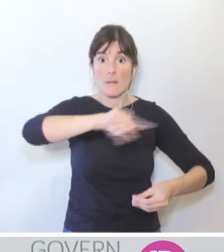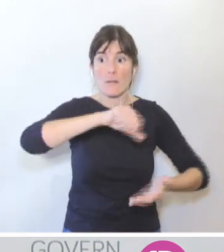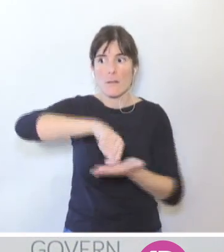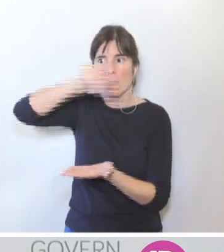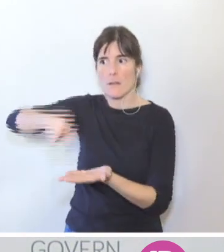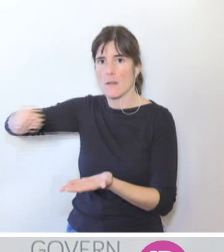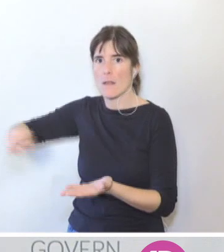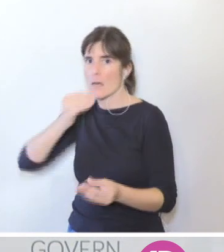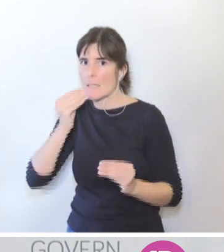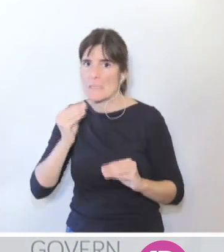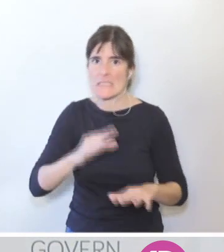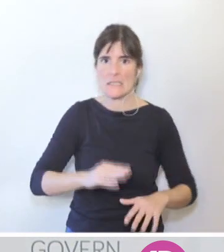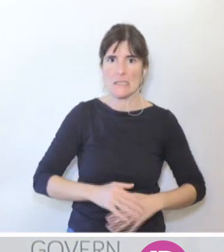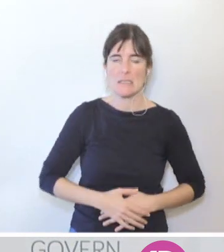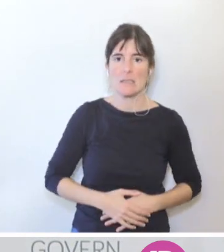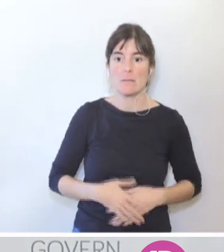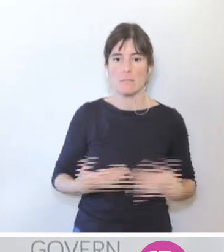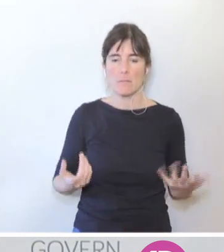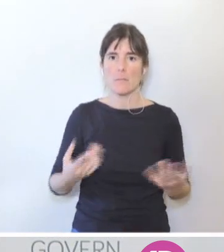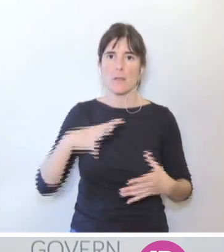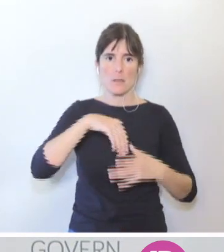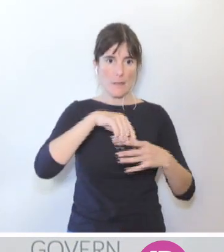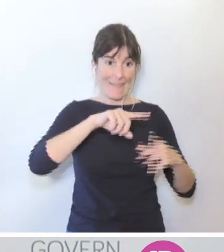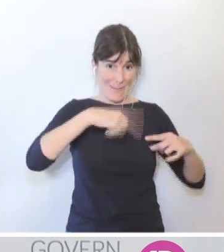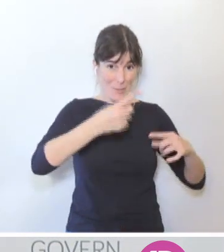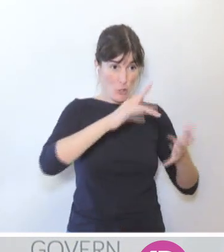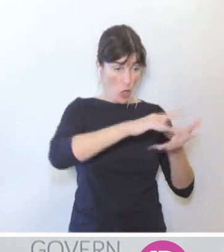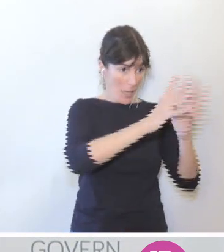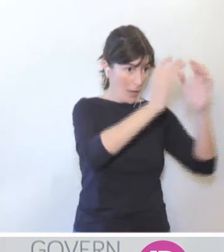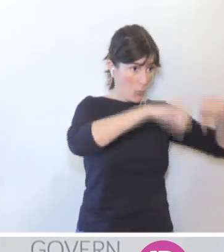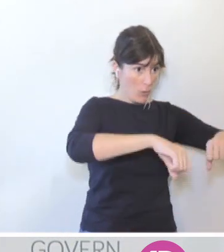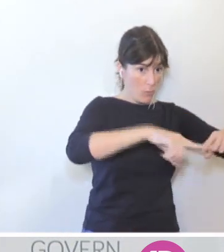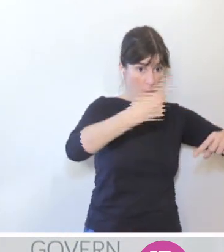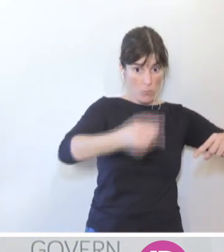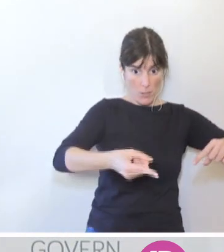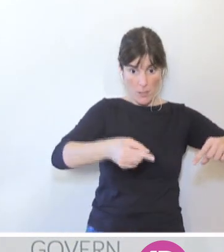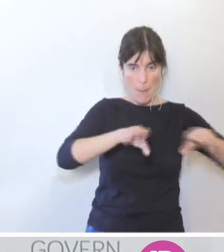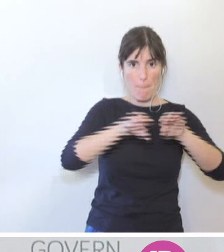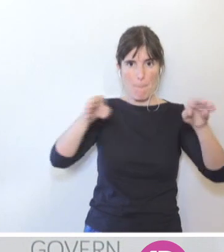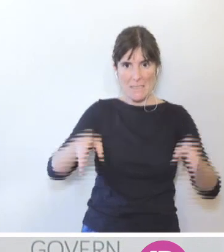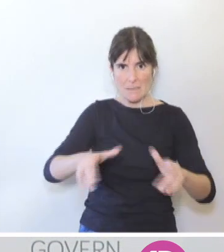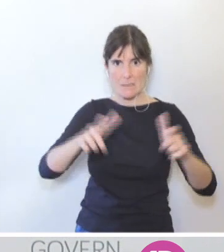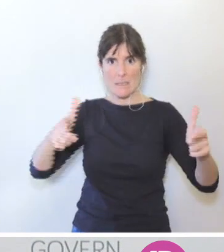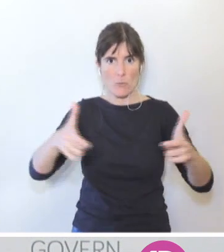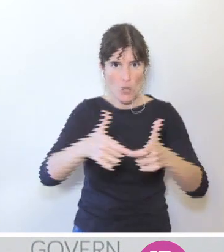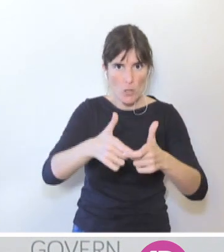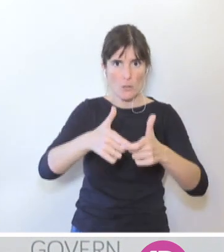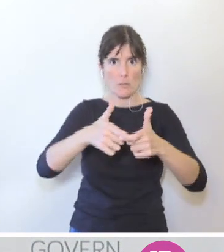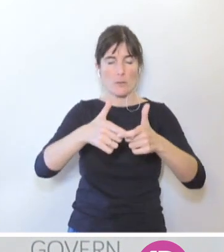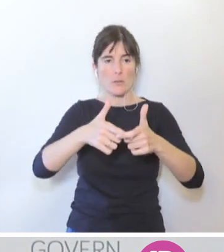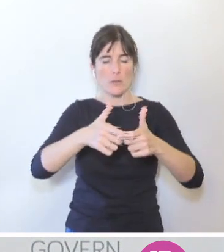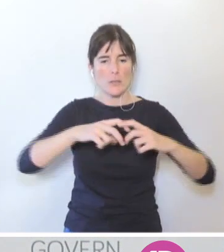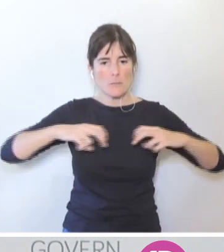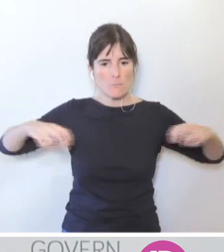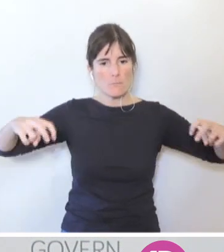es fan les negociacions que pertoquin per tal d'implantar els acords, però és que...